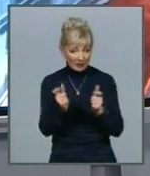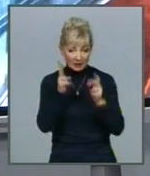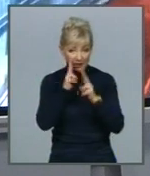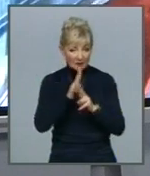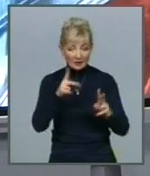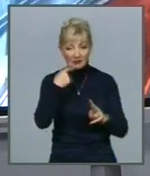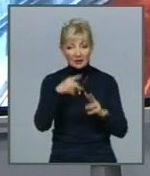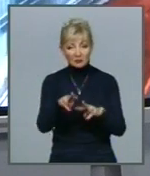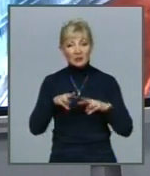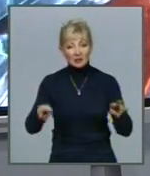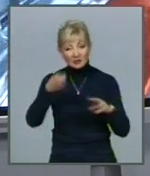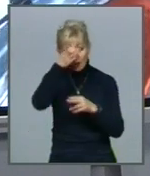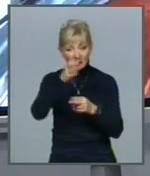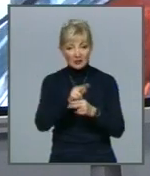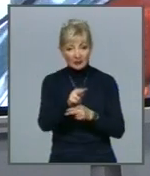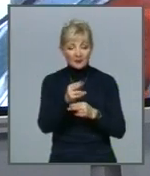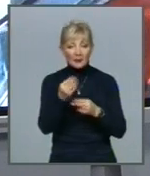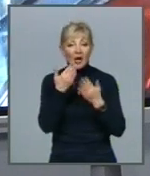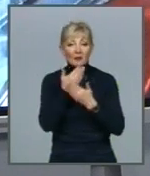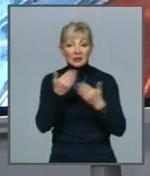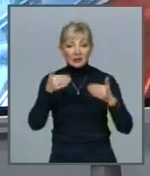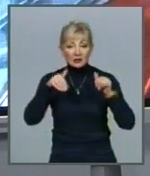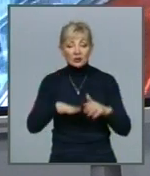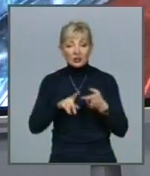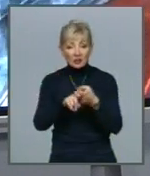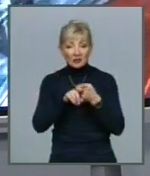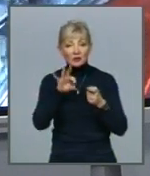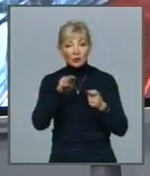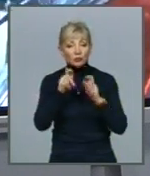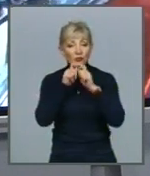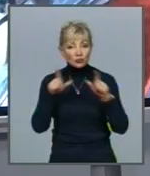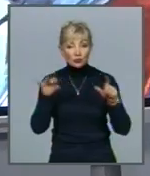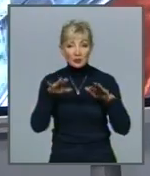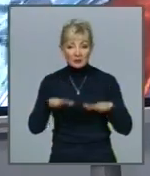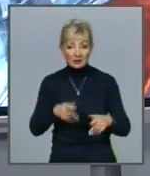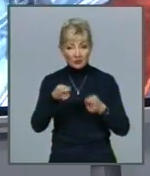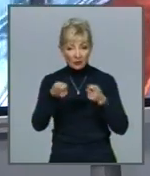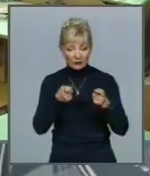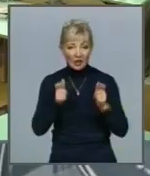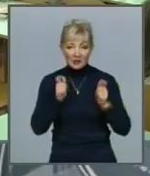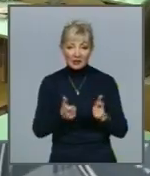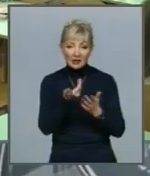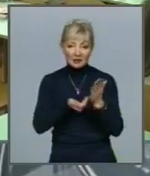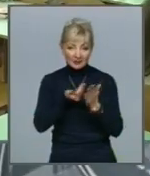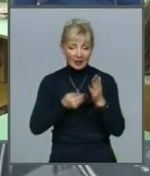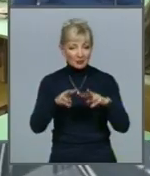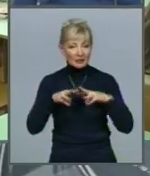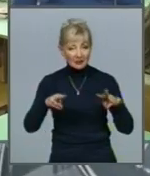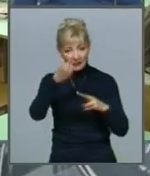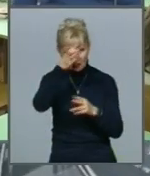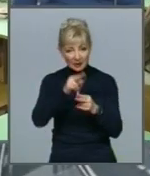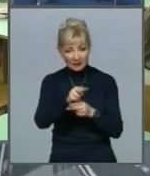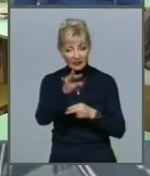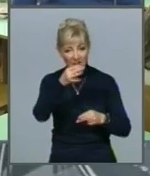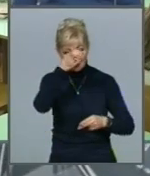говорять у Міністерстві освіти Остаточне рішення залежатиме від самих шкіл і місцевої влади Згідно з рекомендаціями Міністерства освіти та